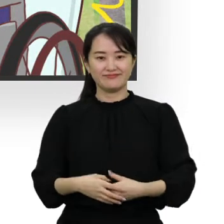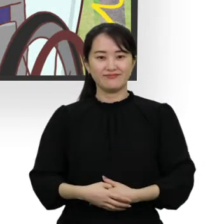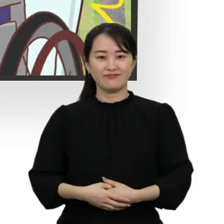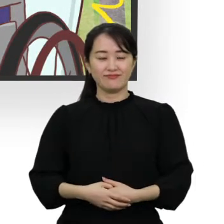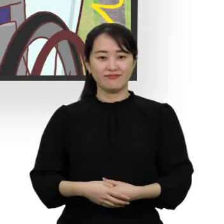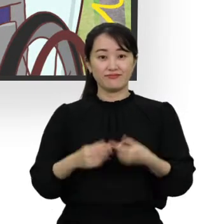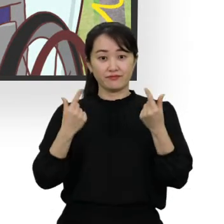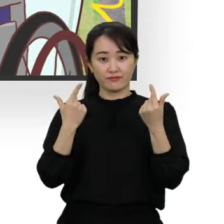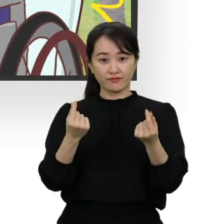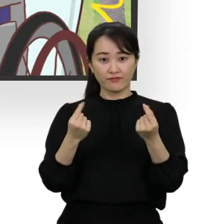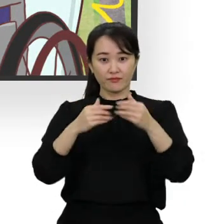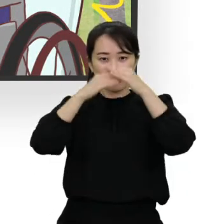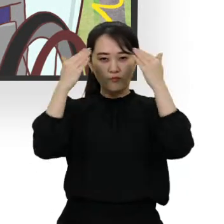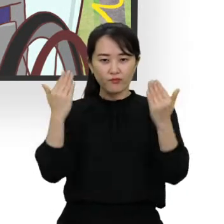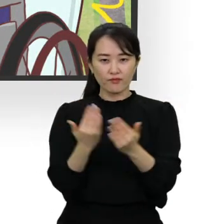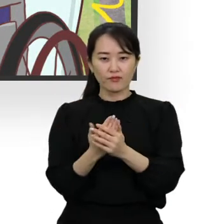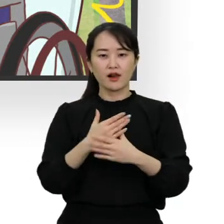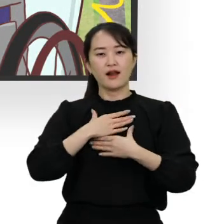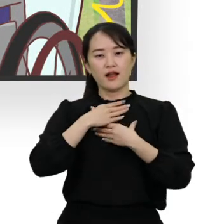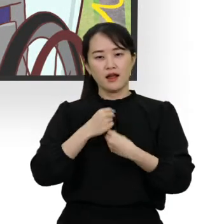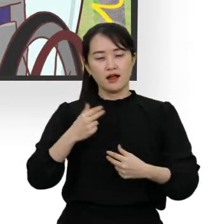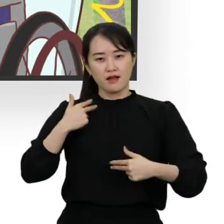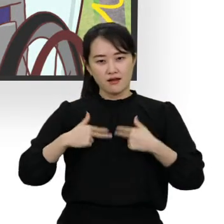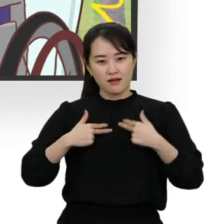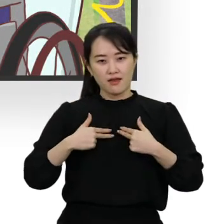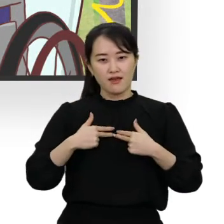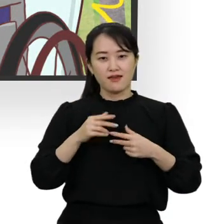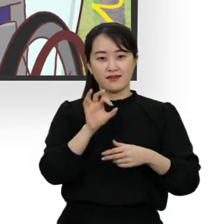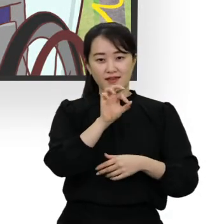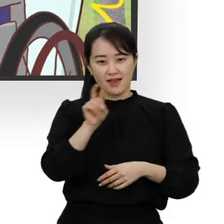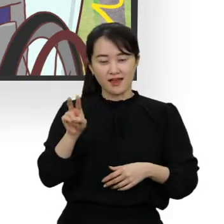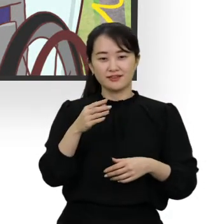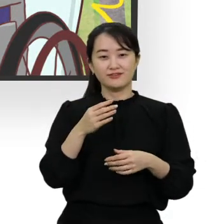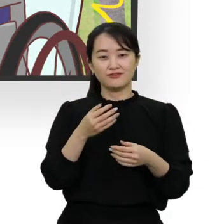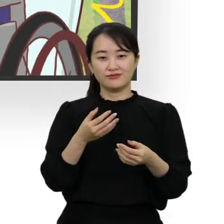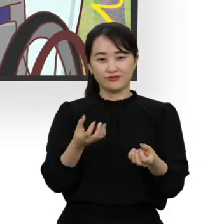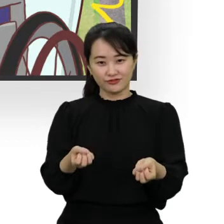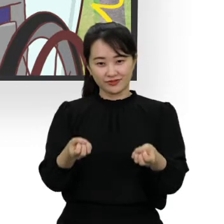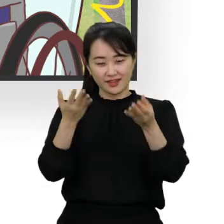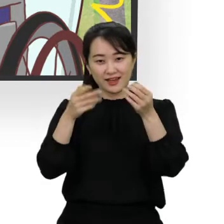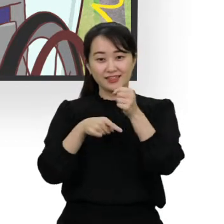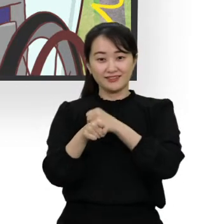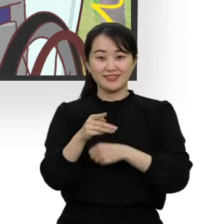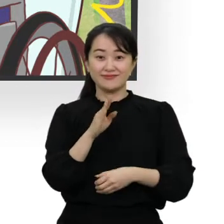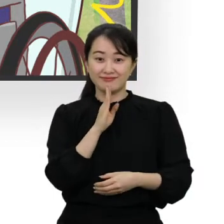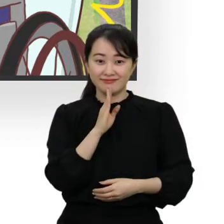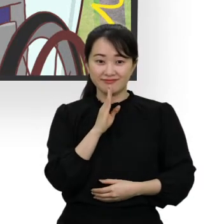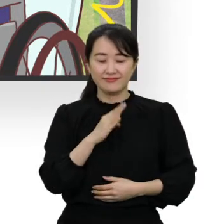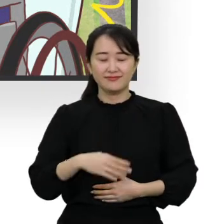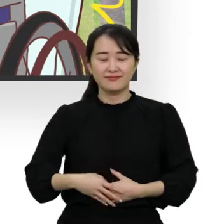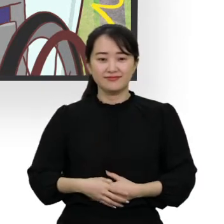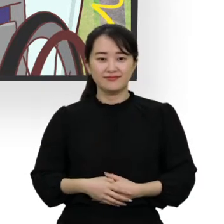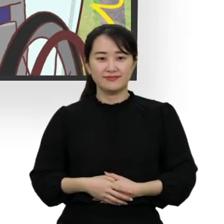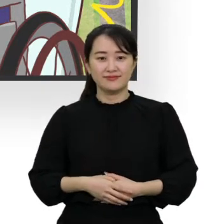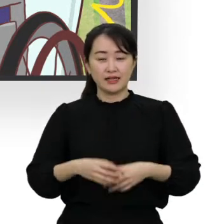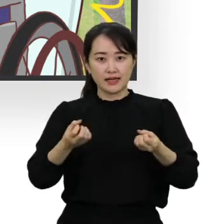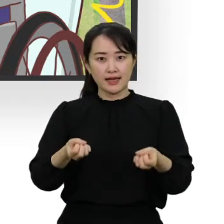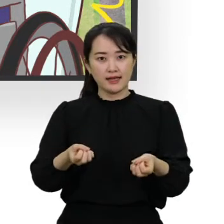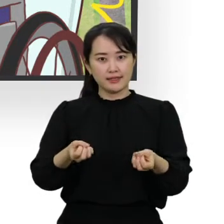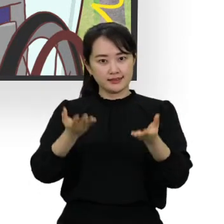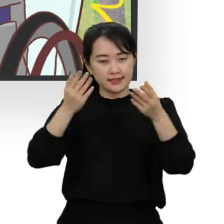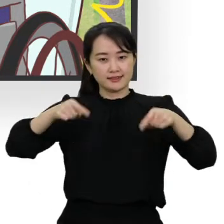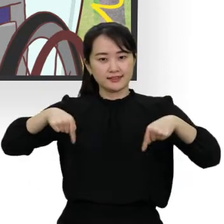이처럼 모두가 안전하게 즐길 수 있어야 진정한 축제의 의미를 누릴 수 있겠죠? 이번 축제에 참여한